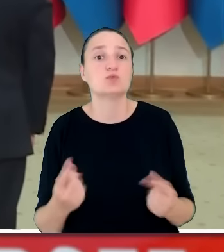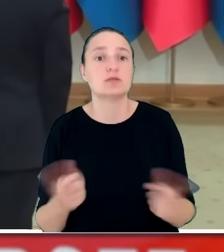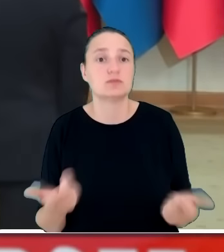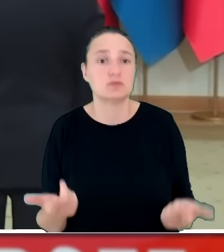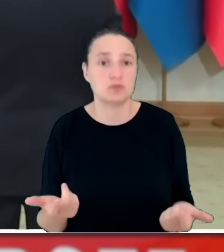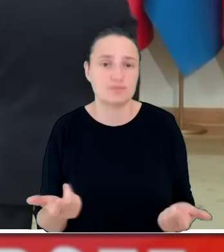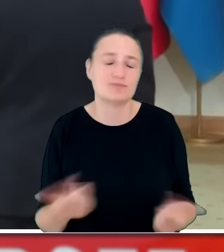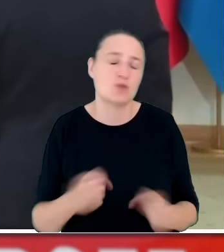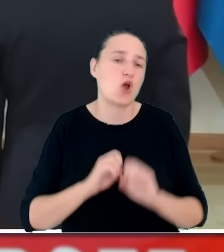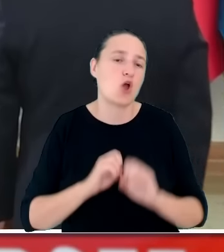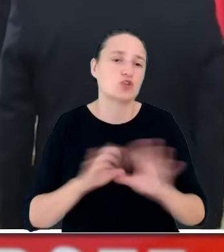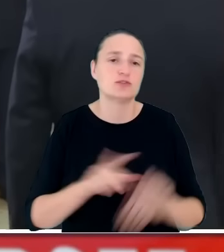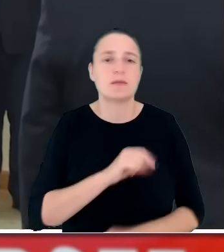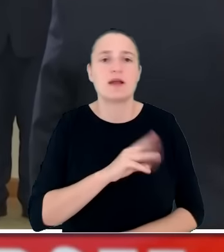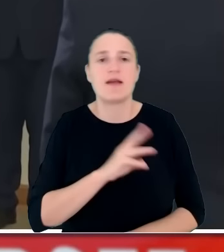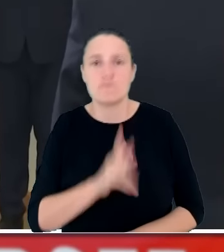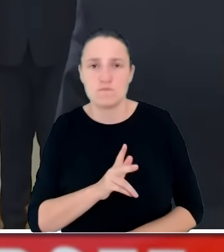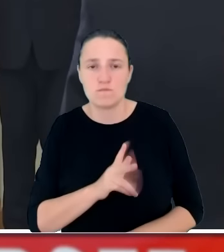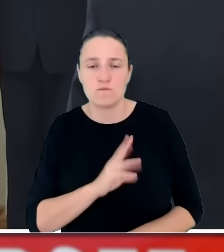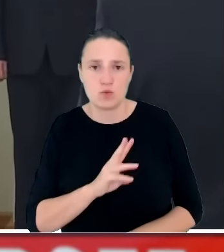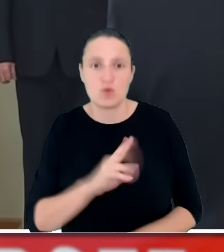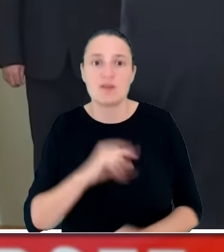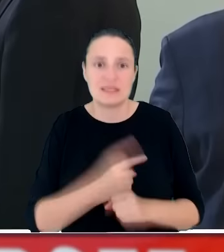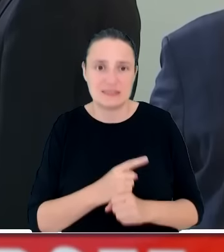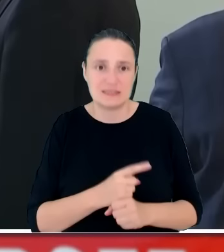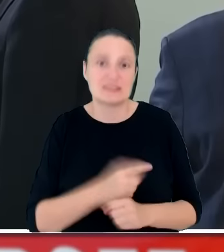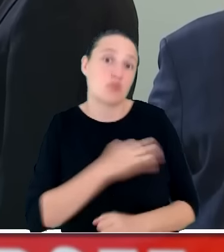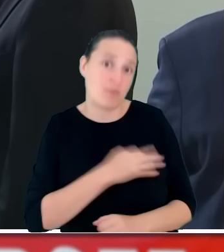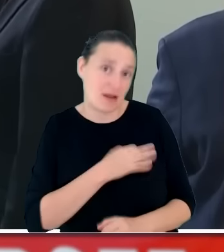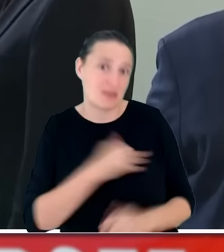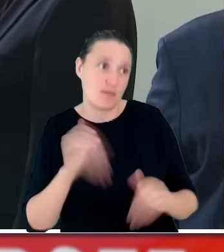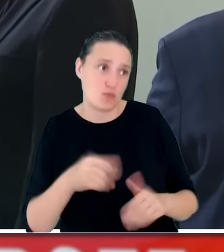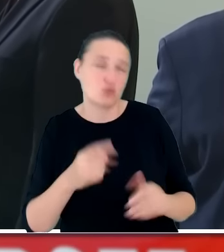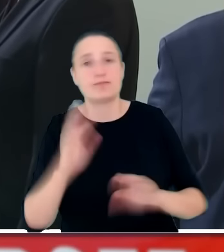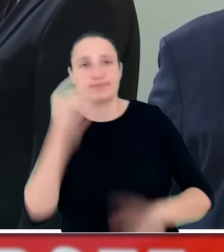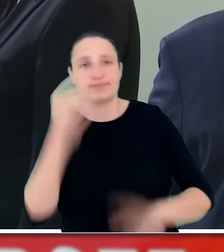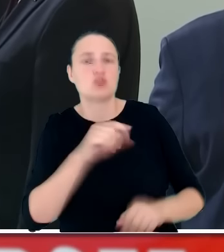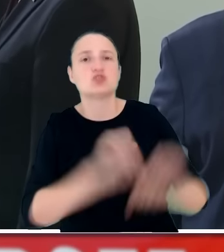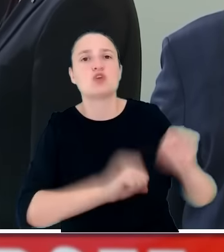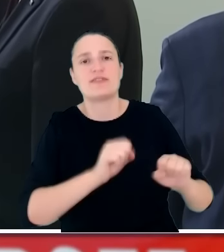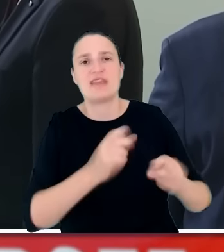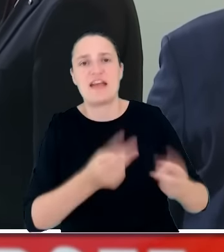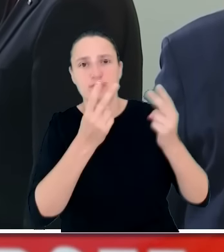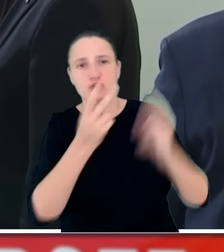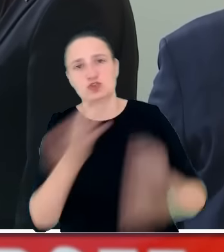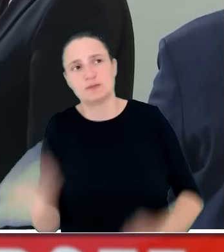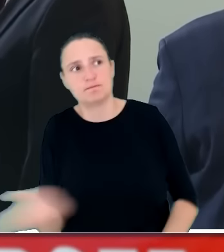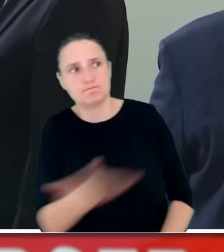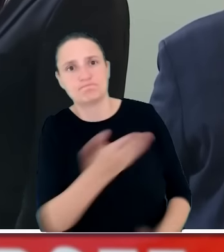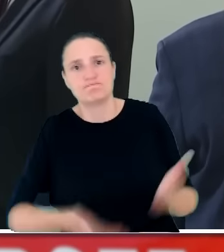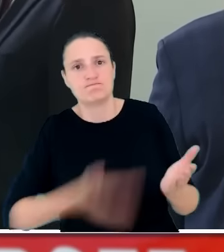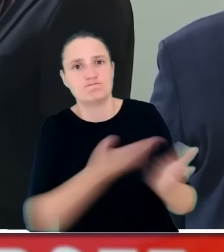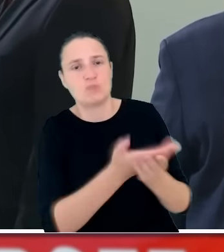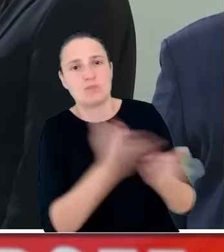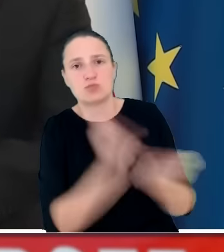decyzji Państwowej Komisji Wyborczej może partia odwołać się do Sądu Najwyższego, do Izby Spraw Nadzwyczajnych.